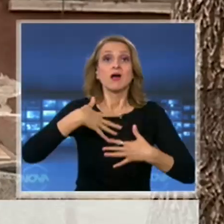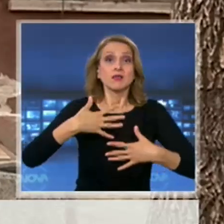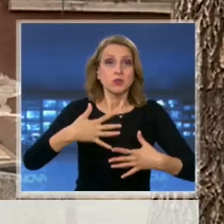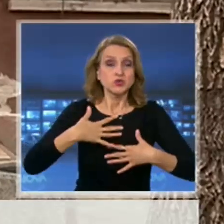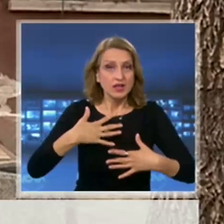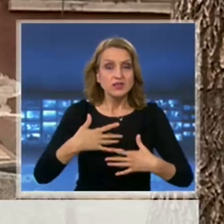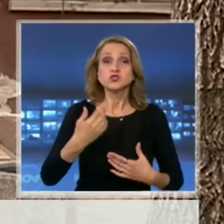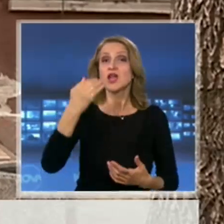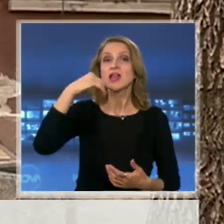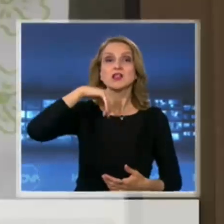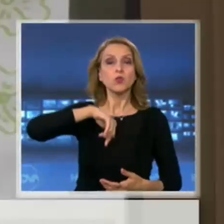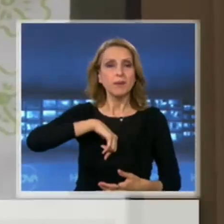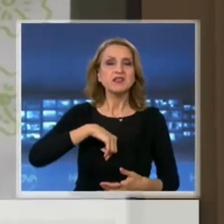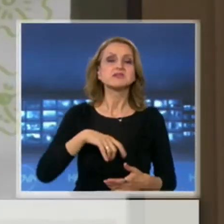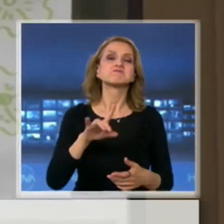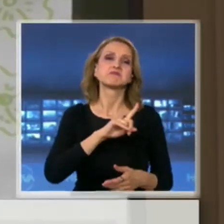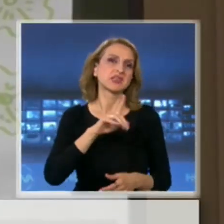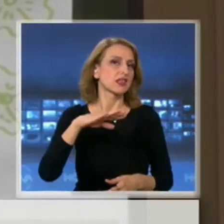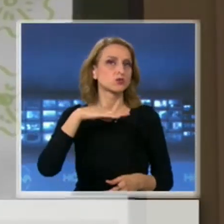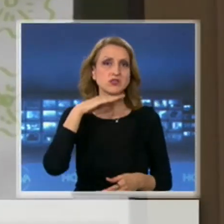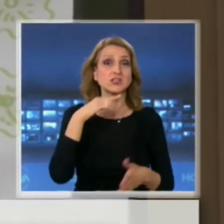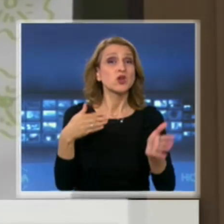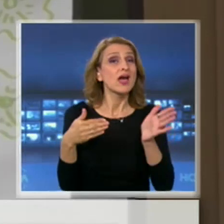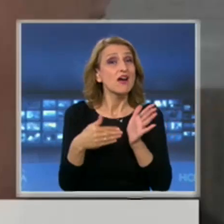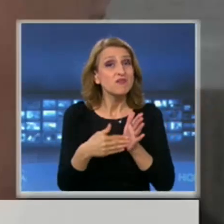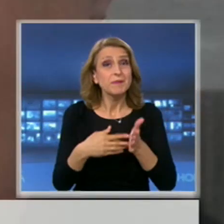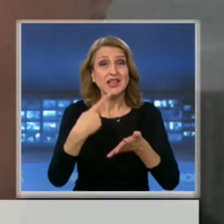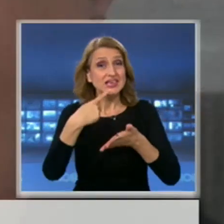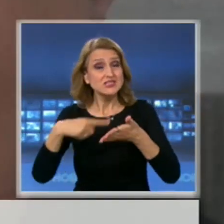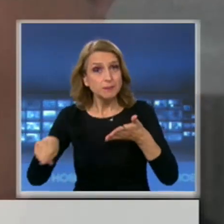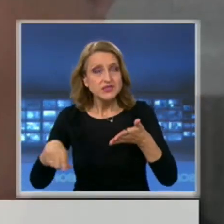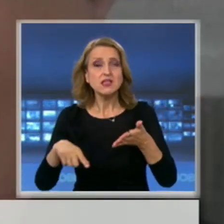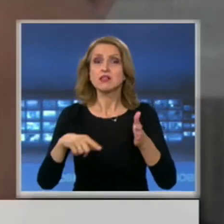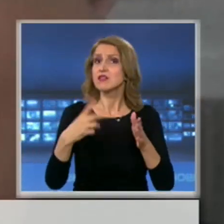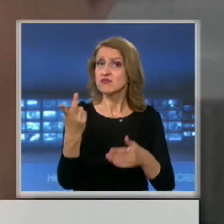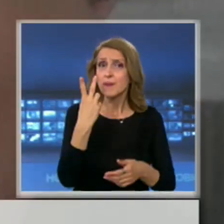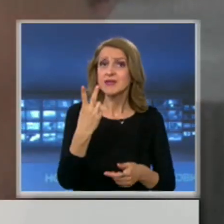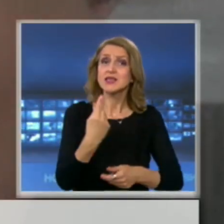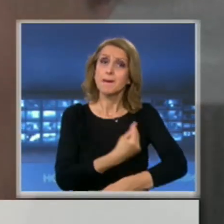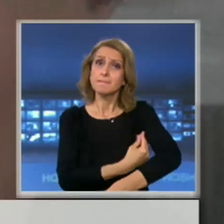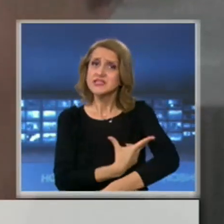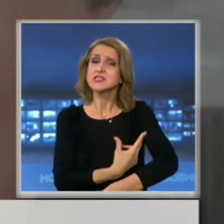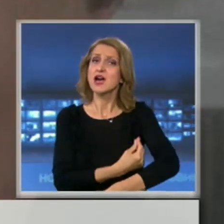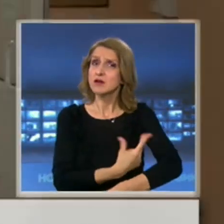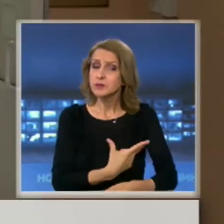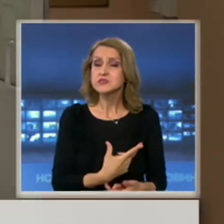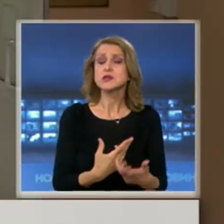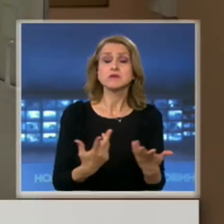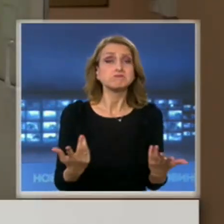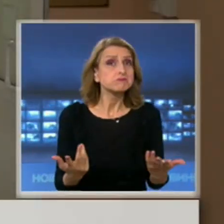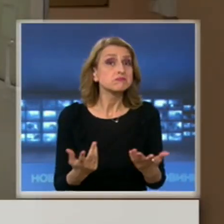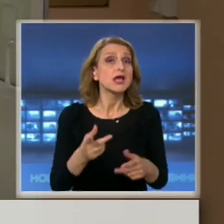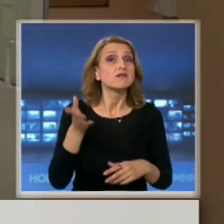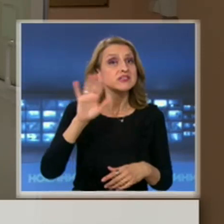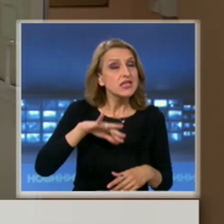оказва недостатъчна. Въпреки, че е изписана от болница след два отрицателни ПСР-теста, съществува хипотетична възможност